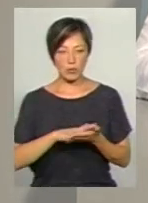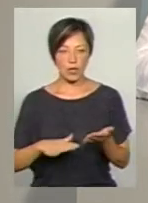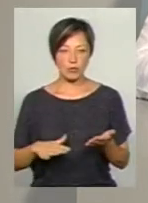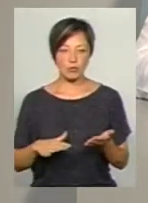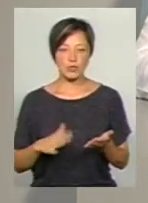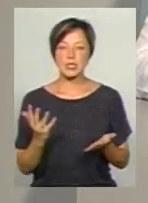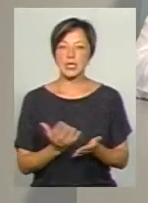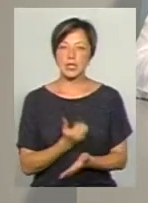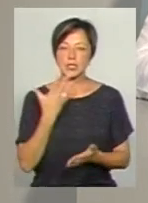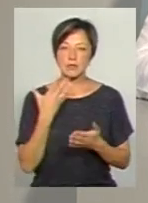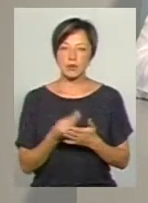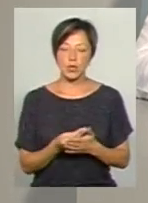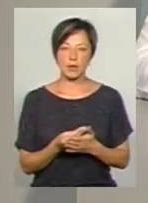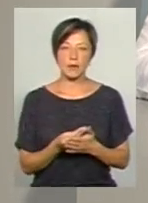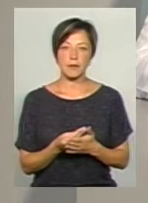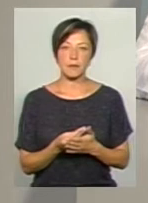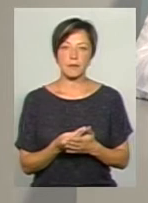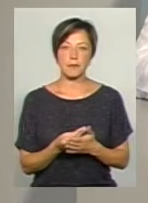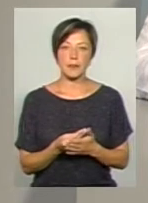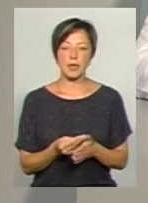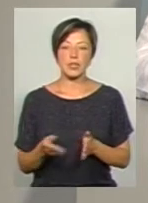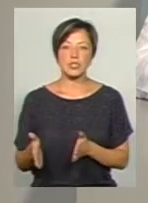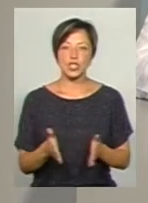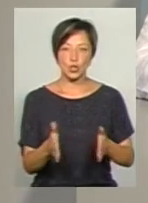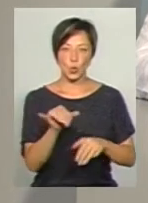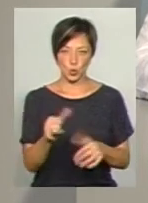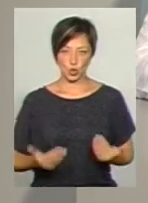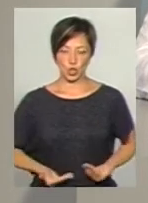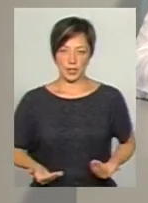знайти свою успішну стежину у житті.